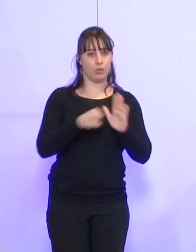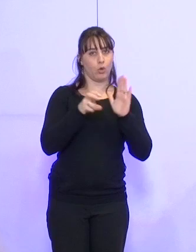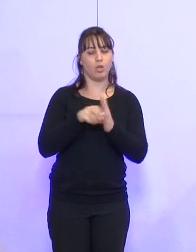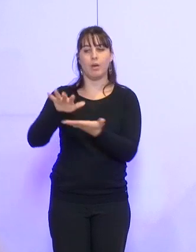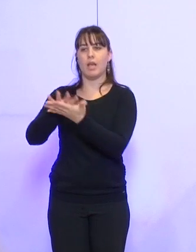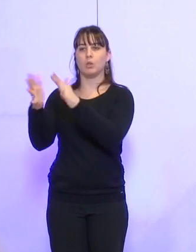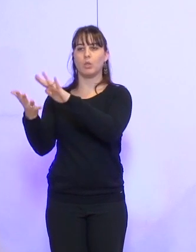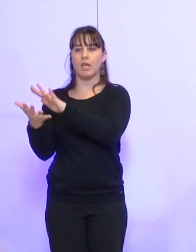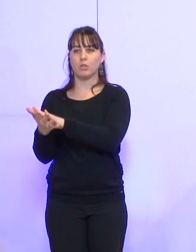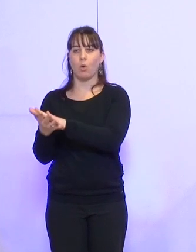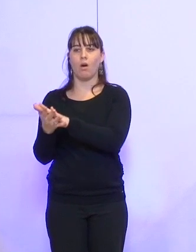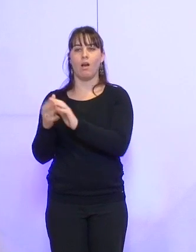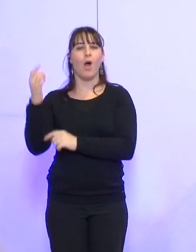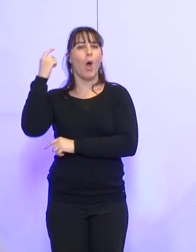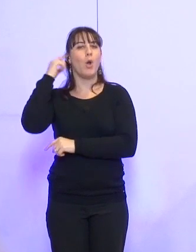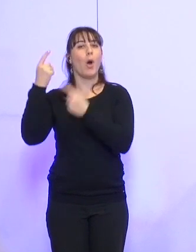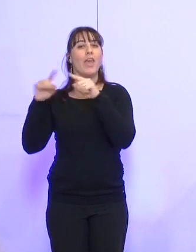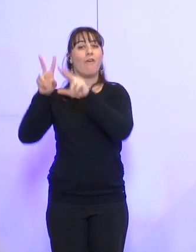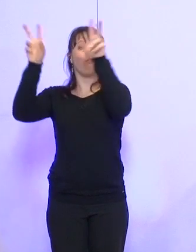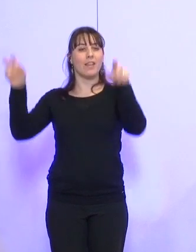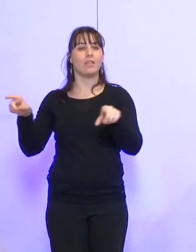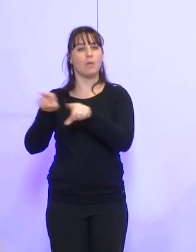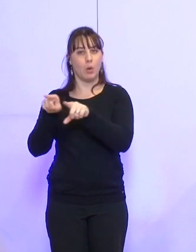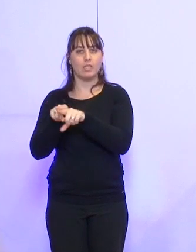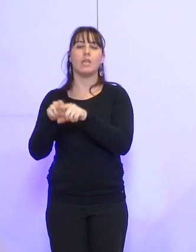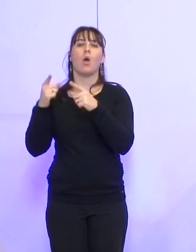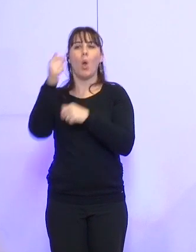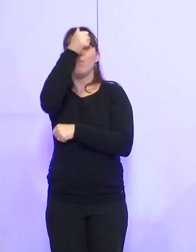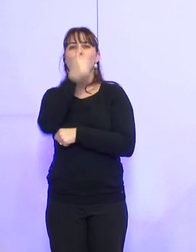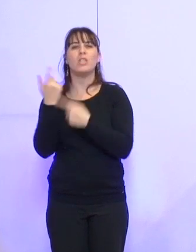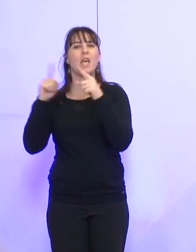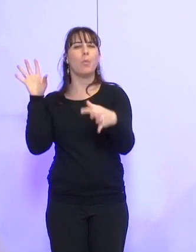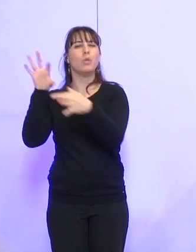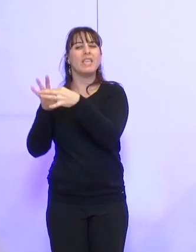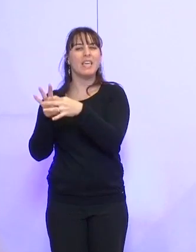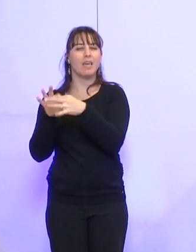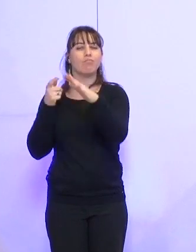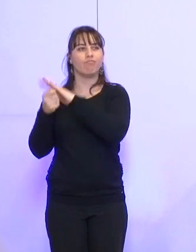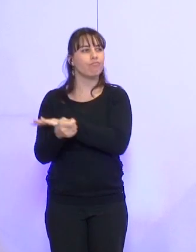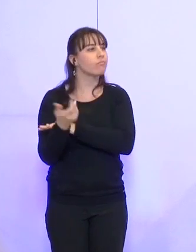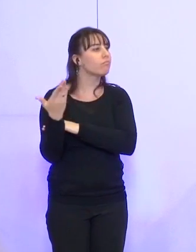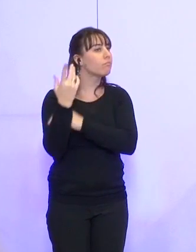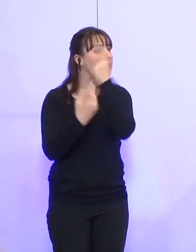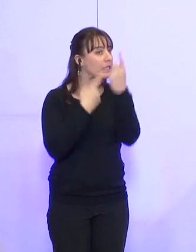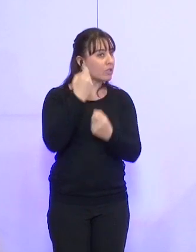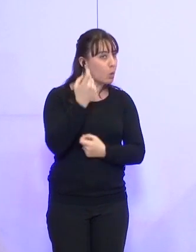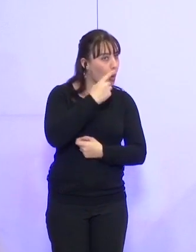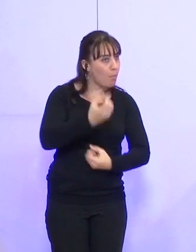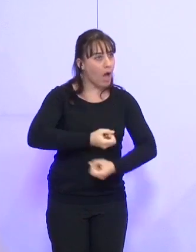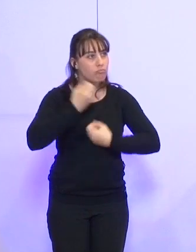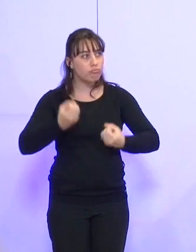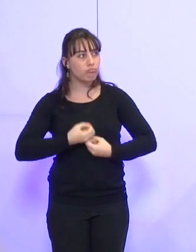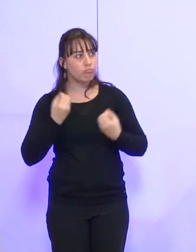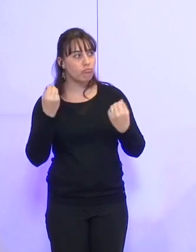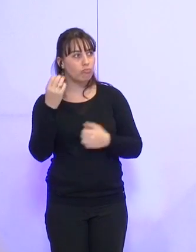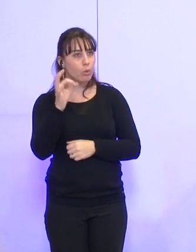'Association L'Oreille en Fête, Musée en Musique. Y a-t-il des questions, des remarques, des prises de parole